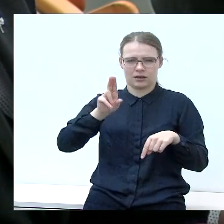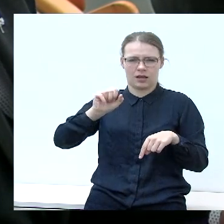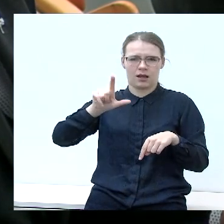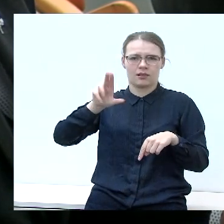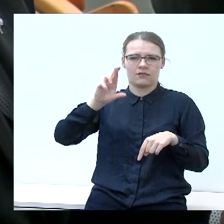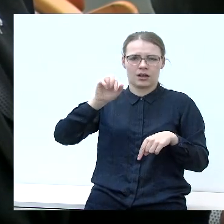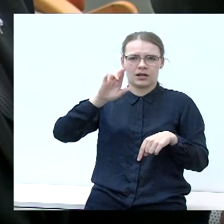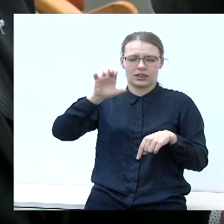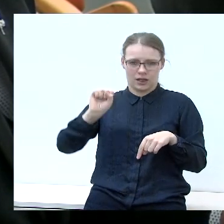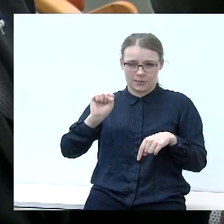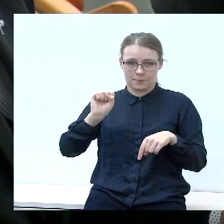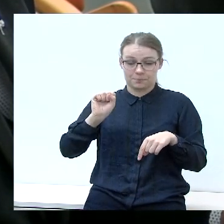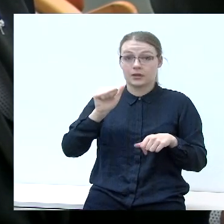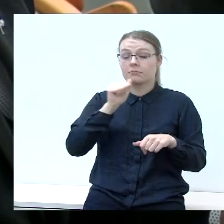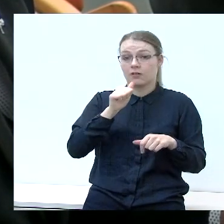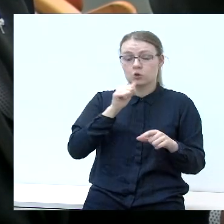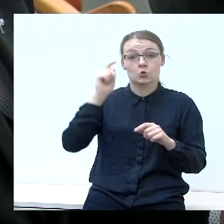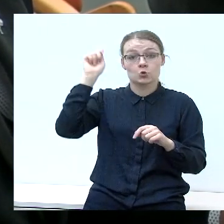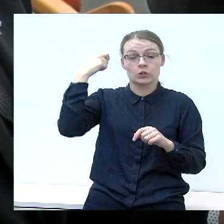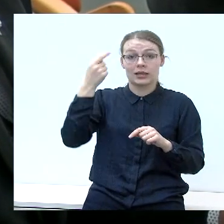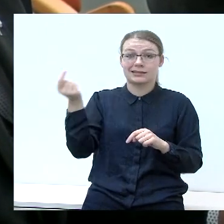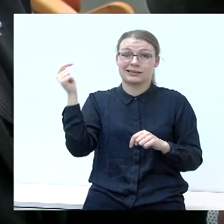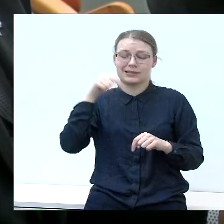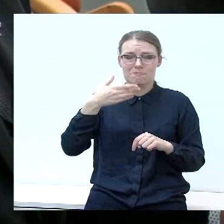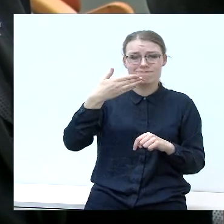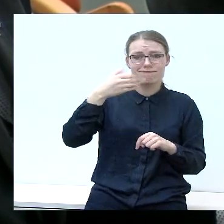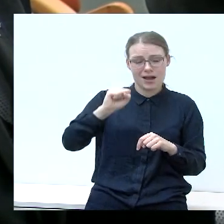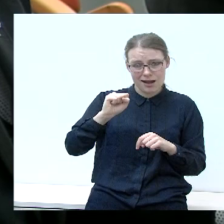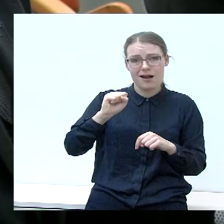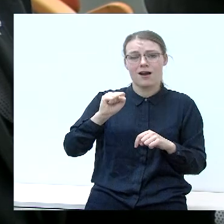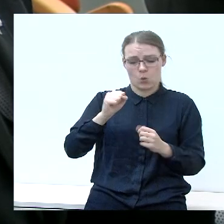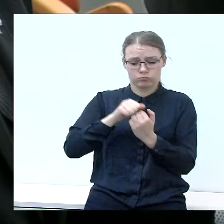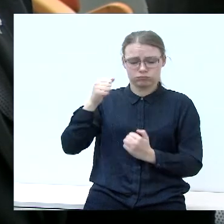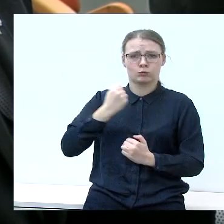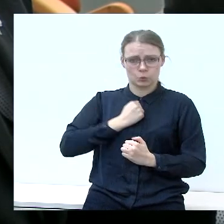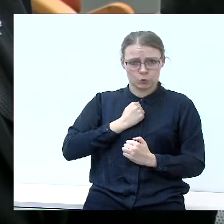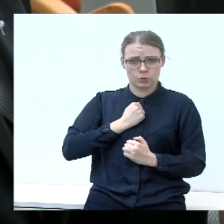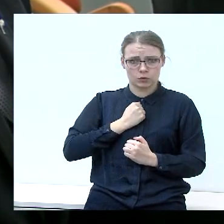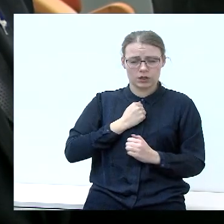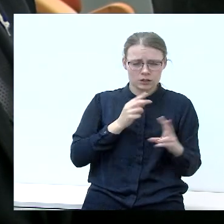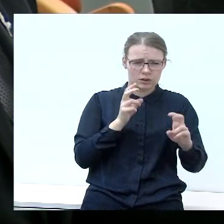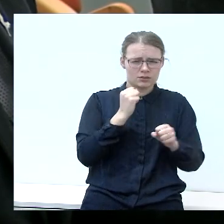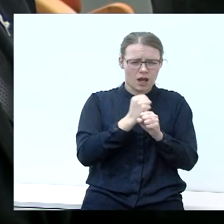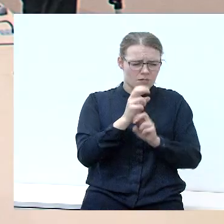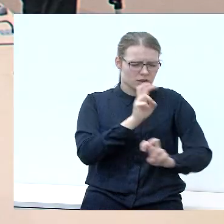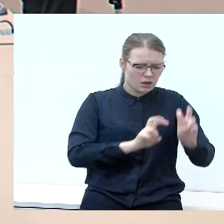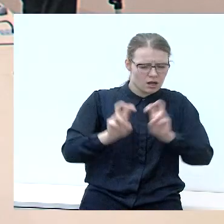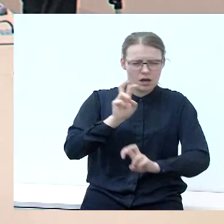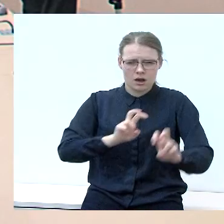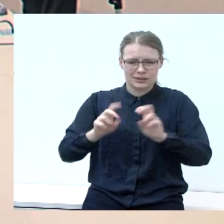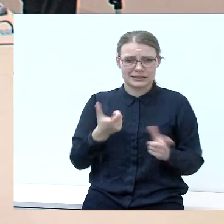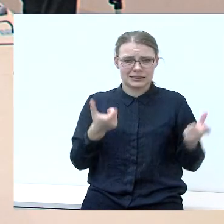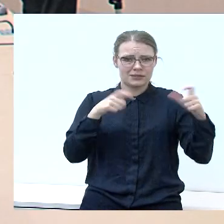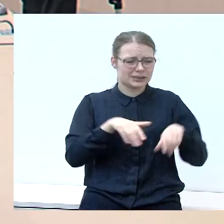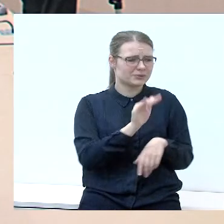grįžta pas mus studentai su magistrų įsilavinimu ir kol iš ko darbo ateinasi valdybė,